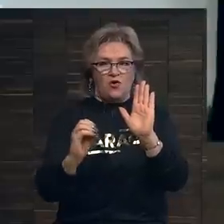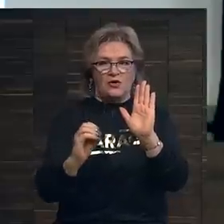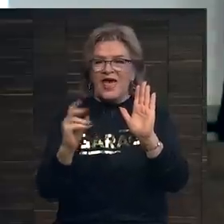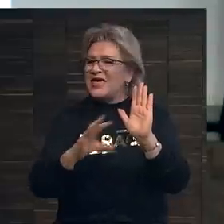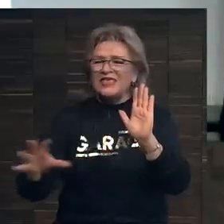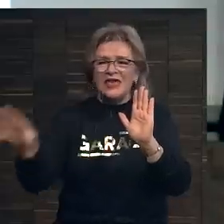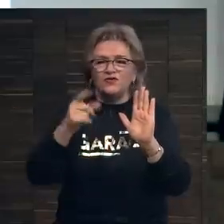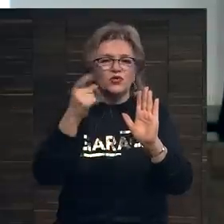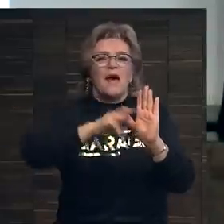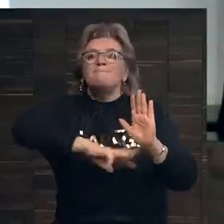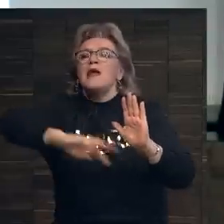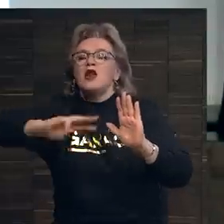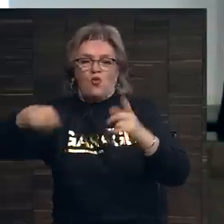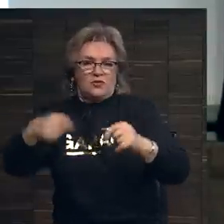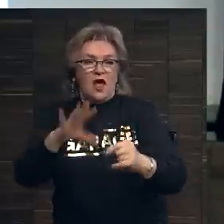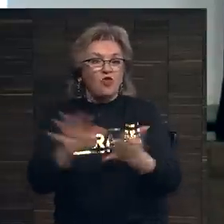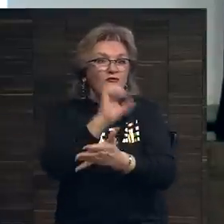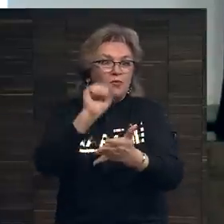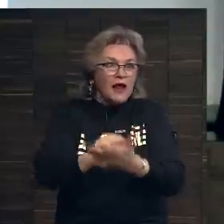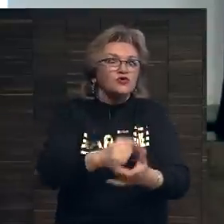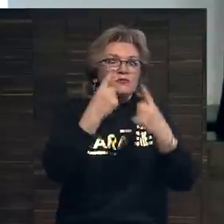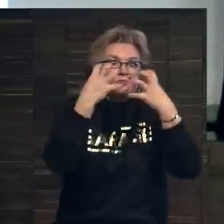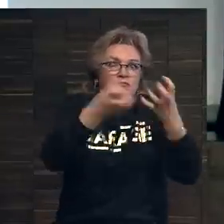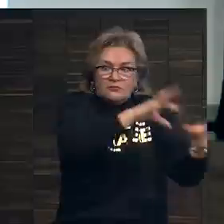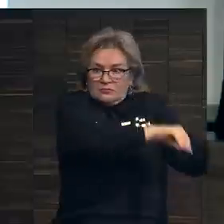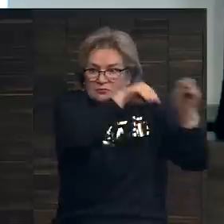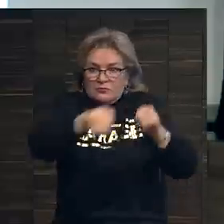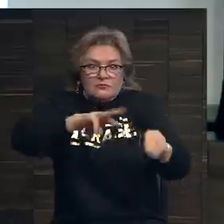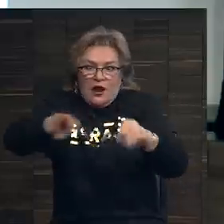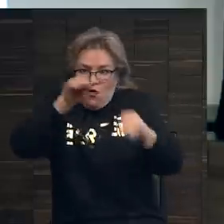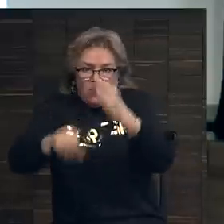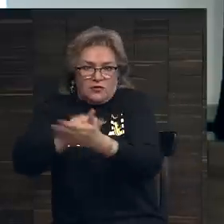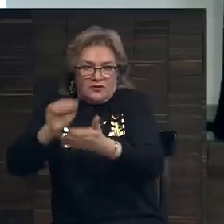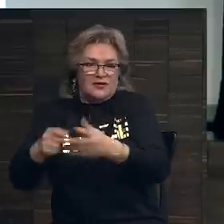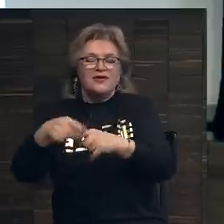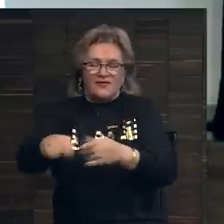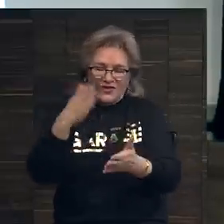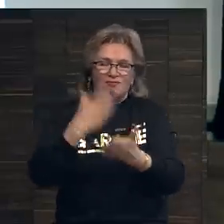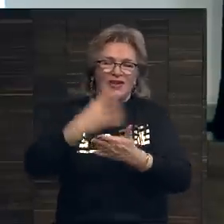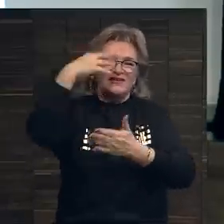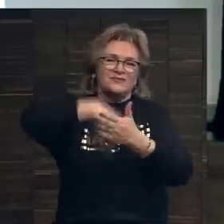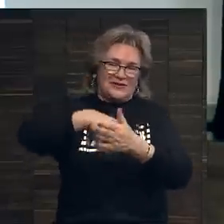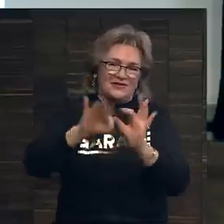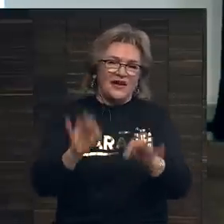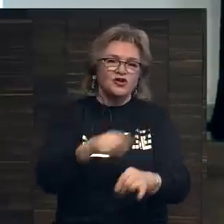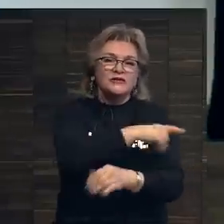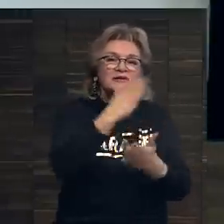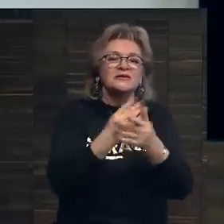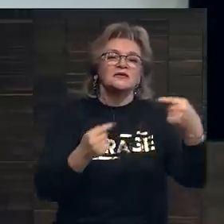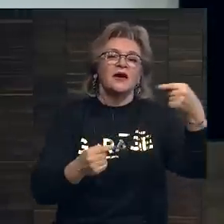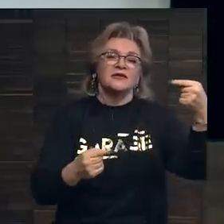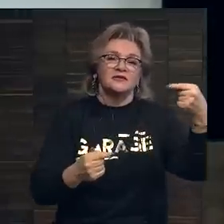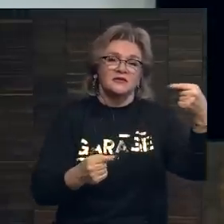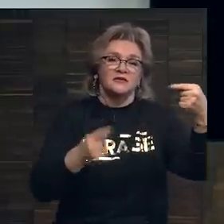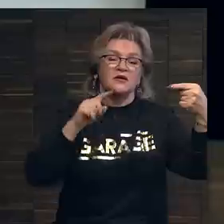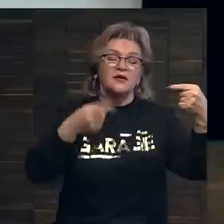все продается за миллионы, но в прессу попадает только это. И, конечно, у этого есть мой смысл, но здесь есть и отрицательный